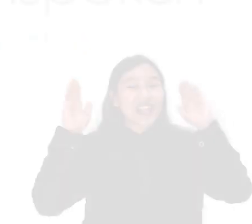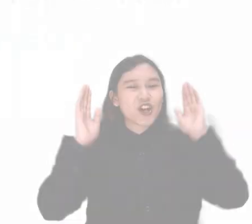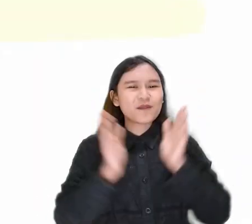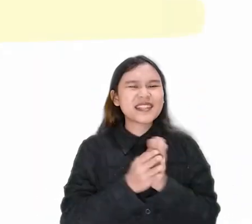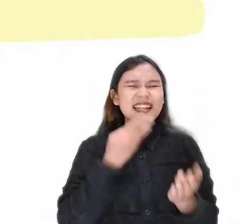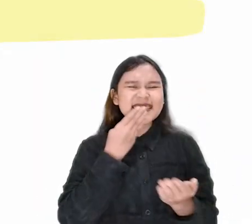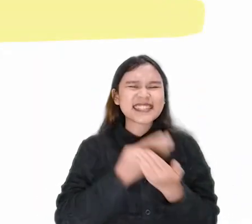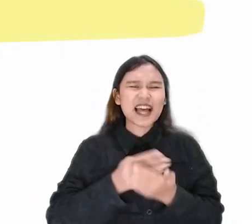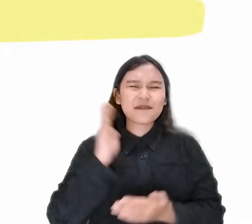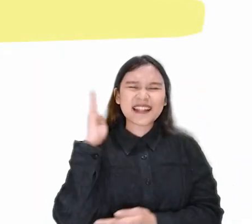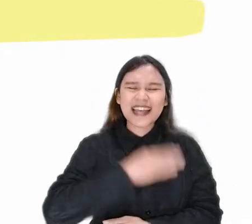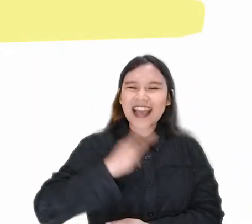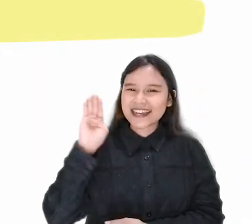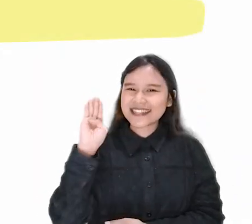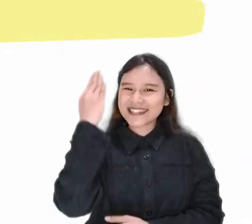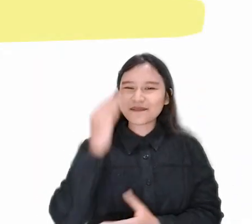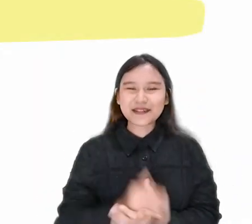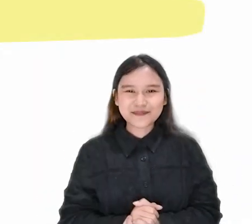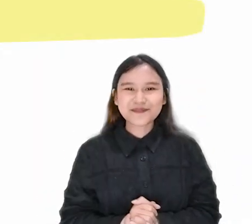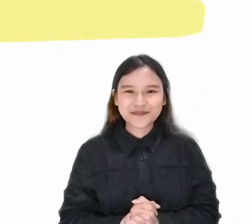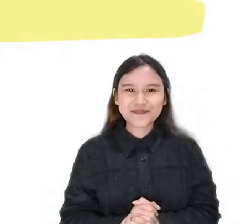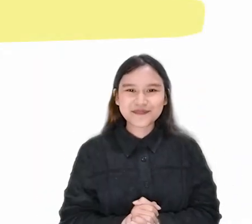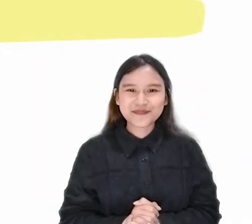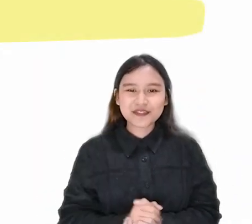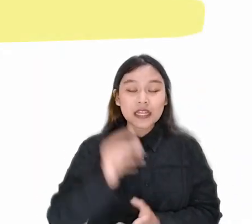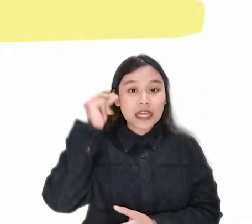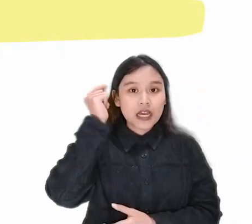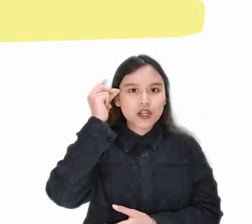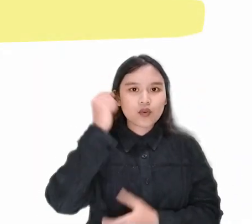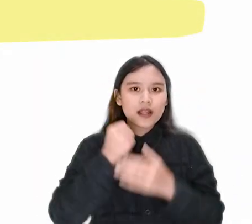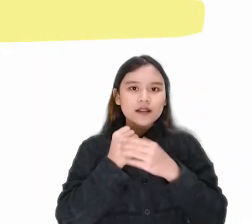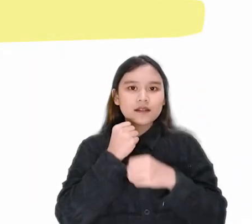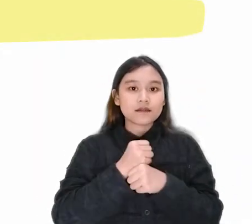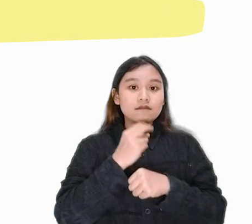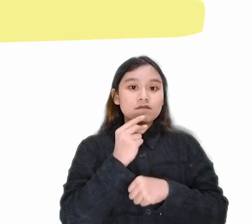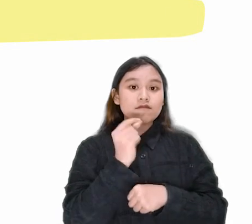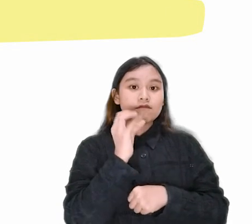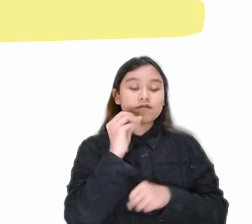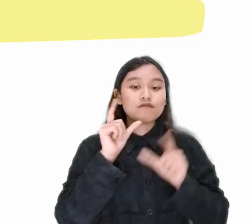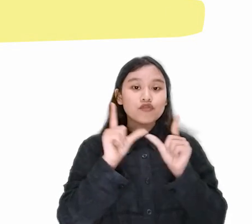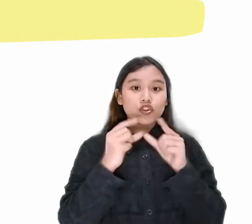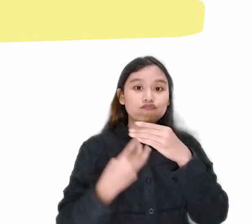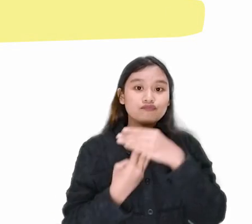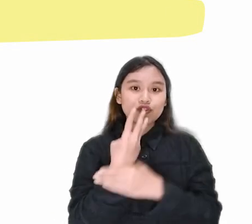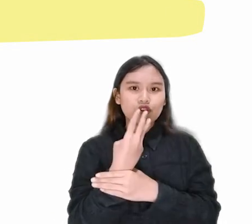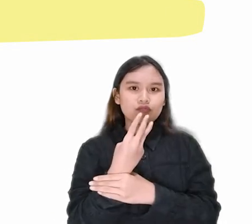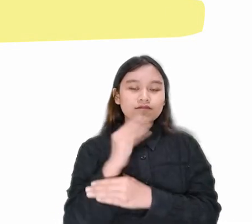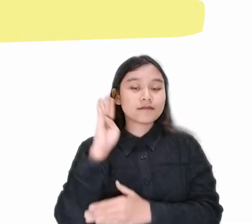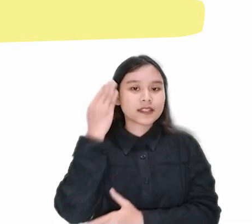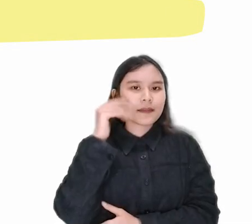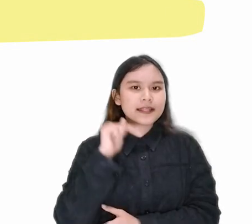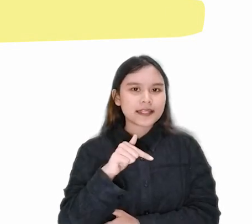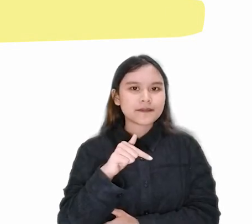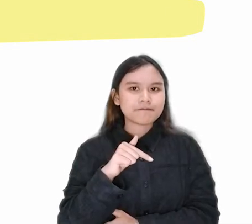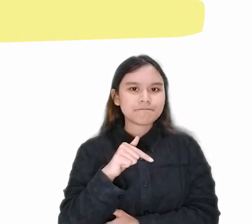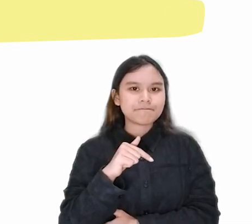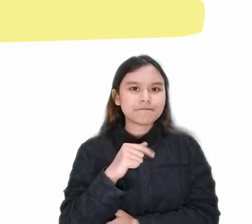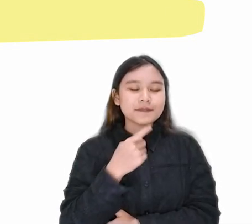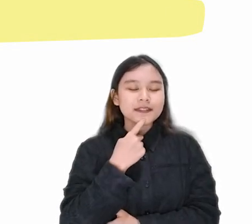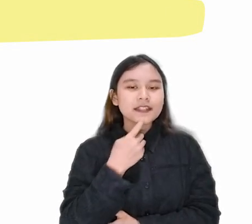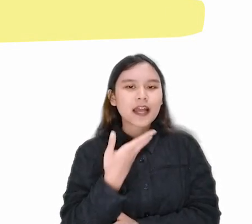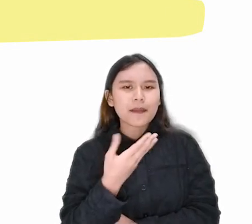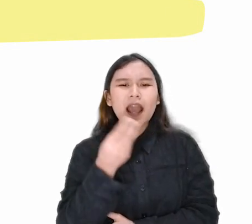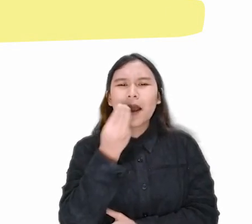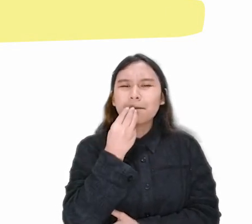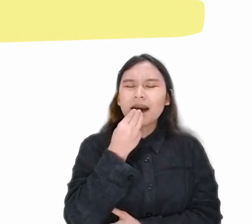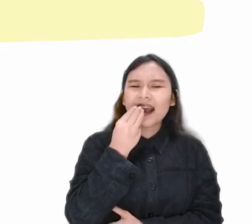Shalom dan selamat hari sabat Renungan grow pada hari sabat ini berjudul Makanan yang mirip